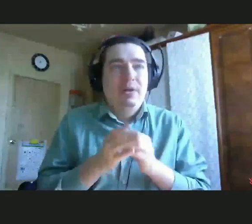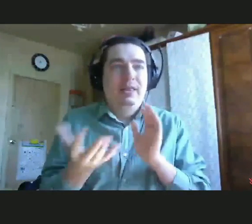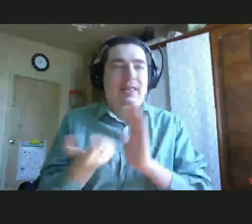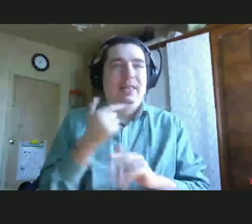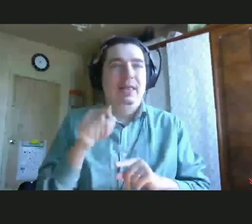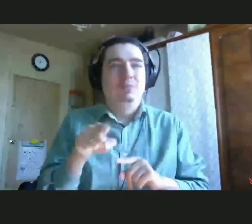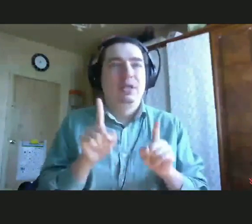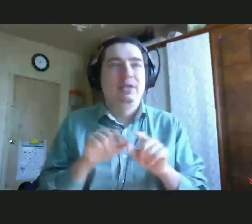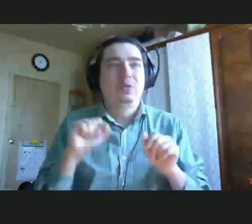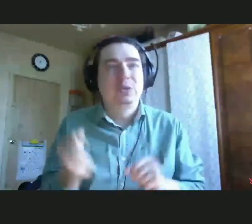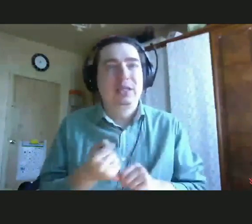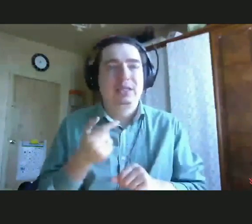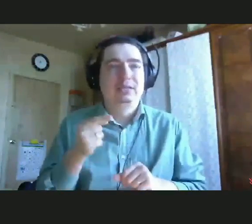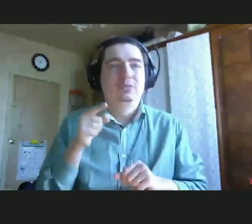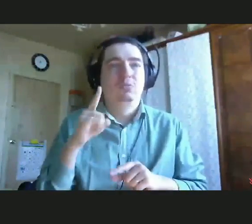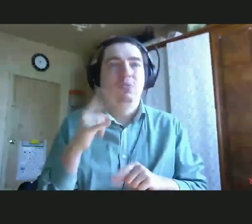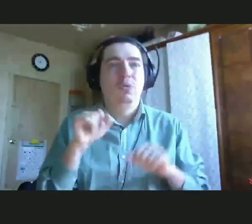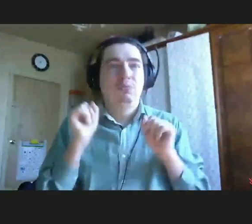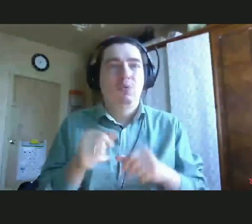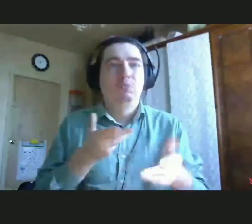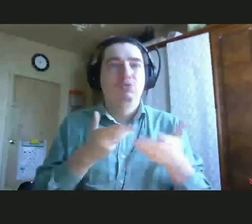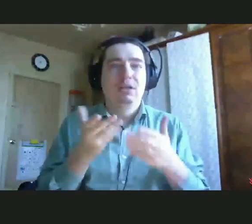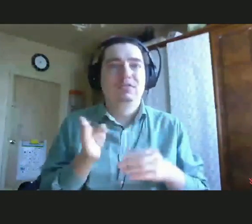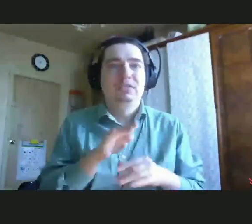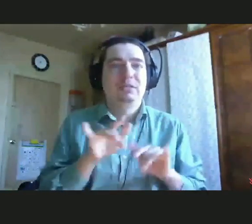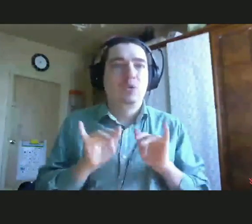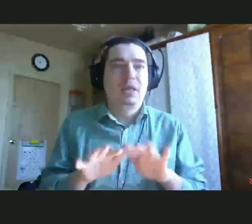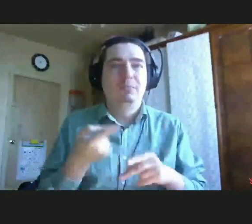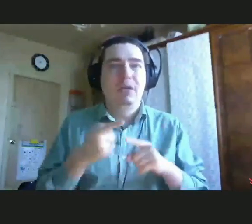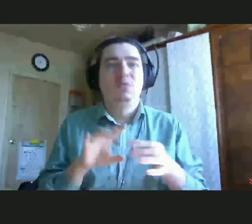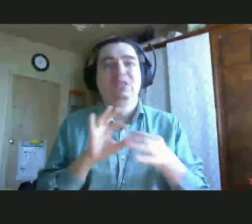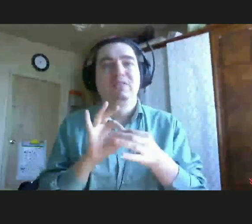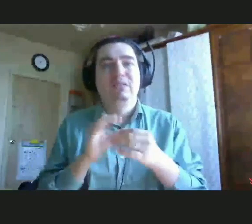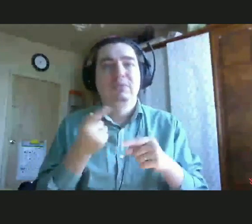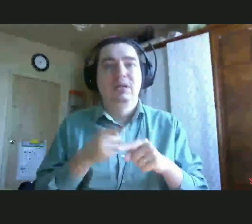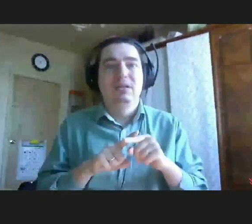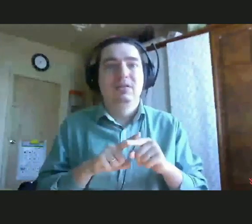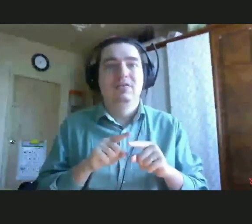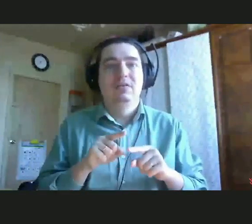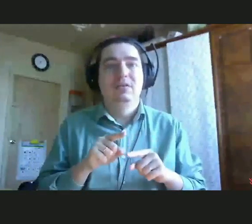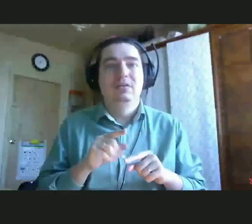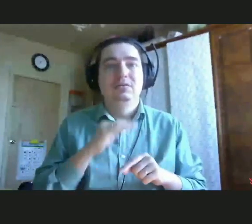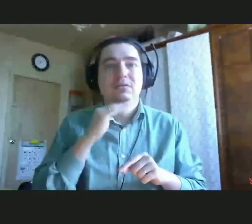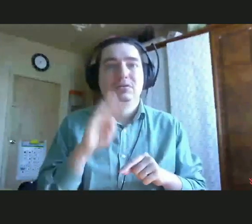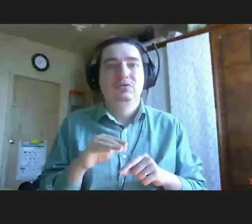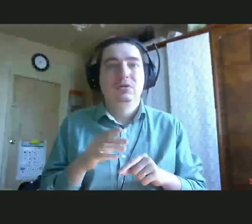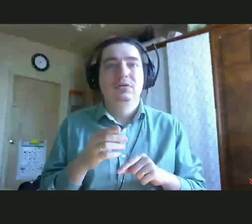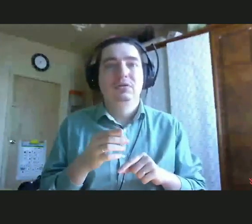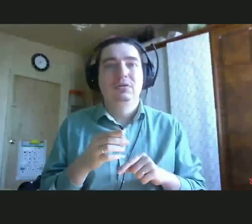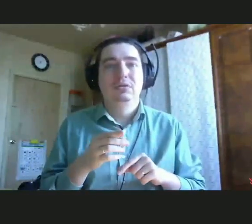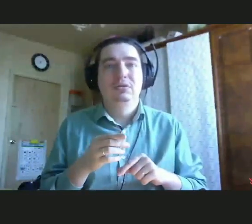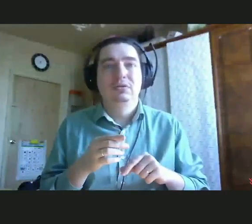возможности для того, чтобы ребенок мог общаться и взаимодействовать. Поэтому следующий мой совет, который тоже будет достаточно важным, это для того, чтобы